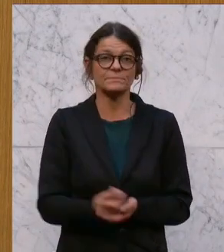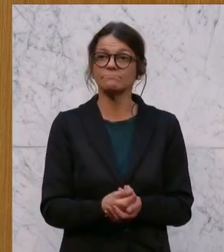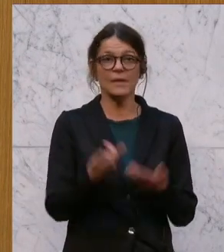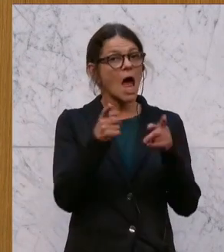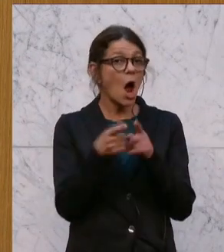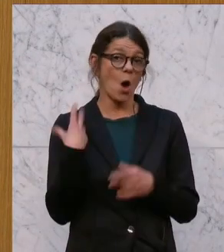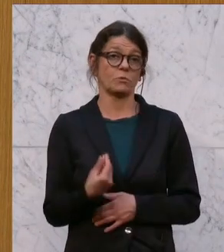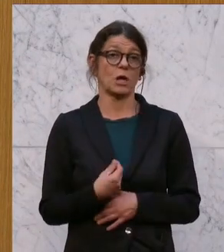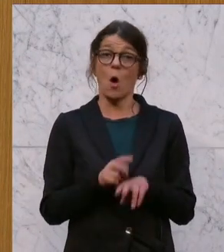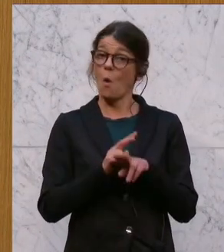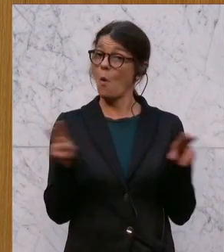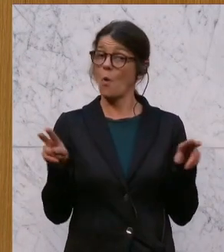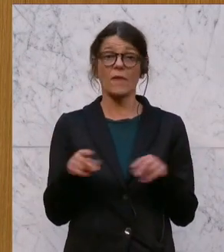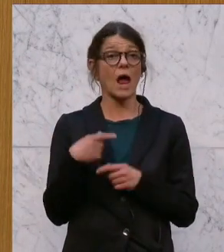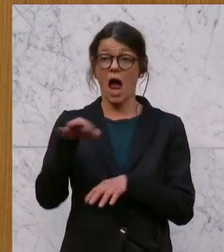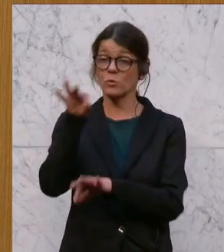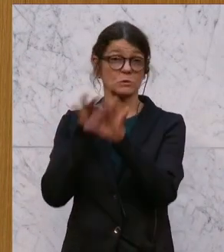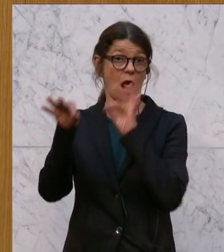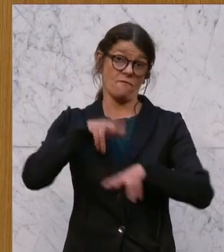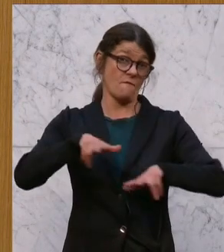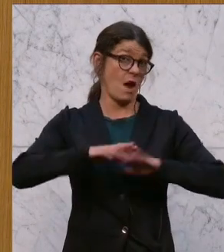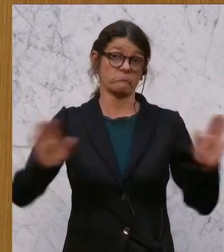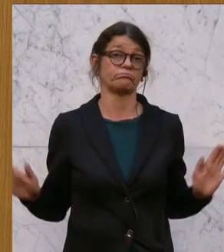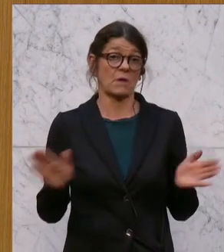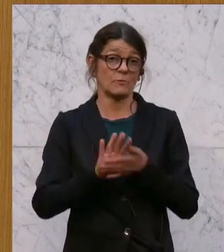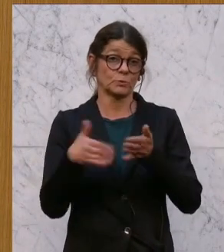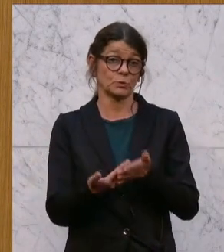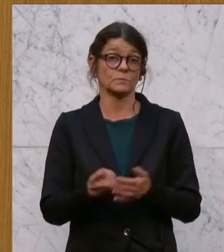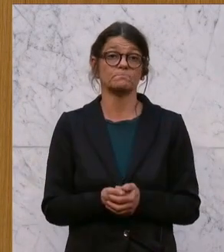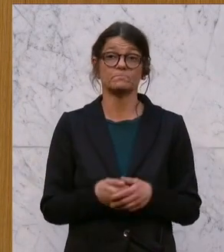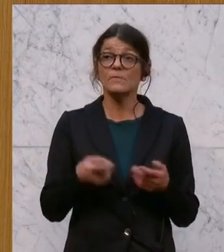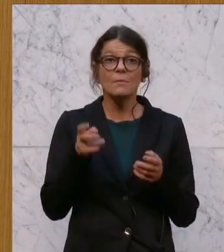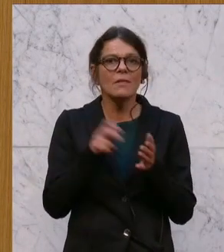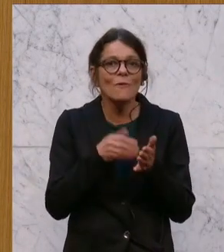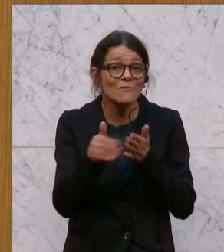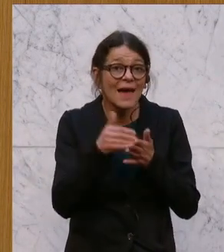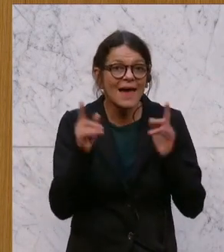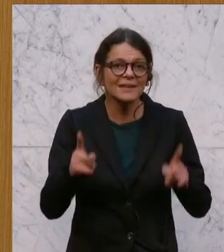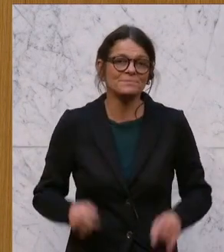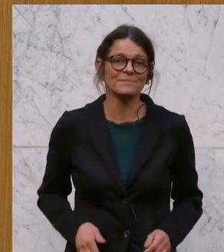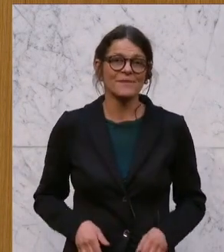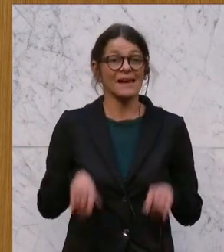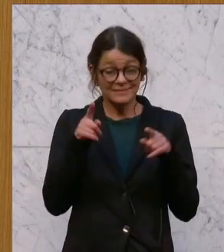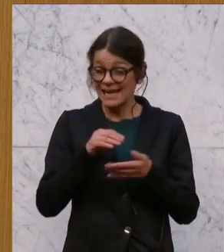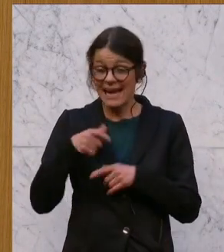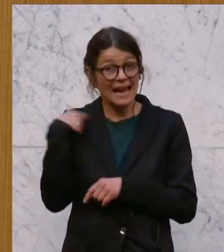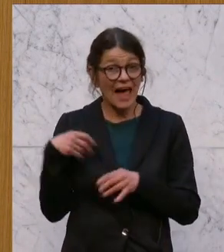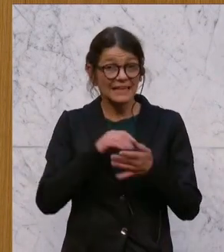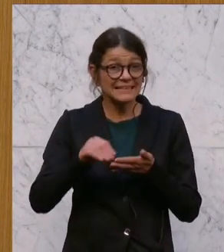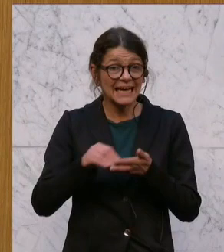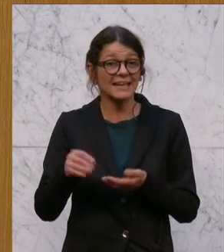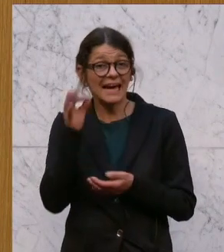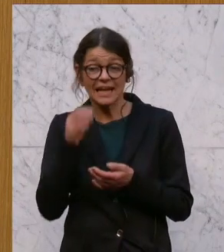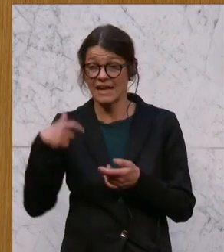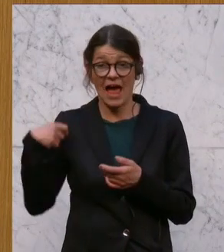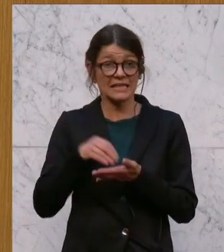wiederum ohne Auswahlverfahren. Und dann geht es aber noch weiter. Diese Generalsekretäre, Generalsekretärinnen,